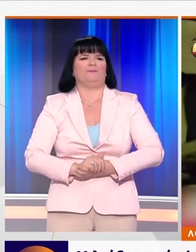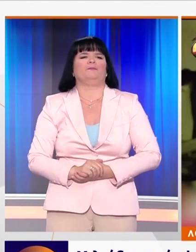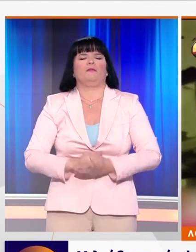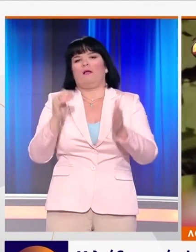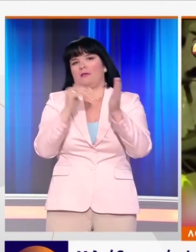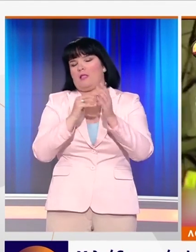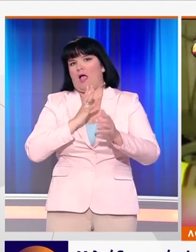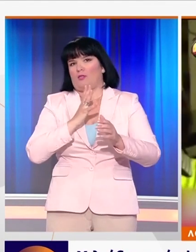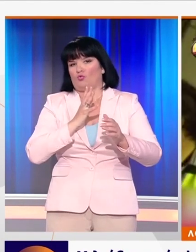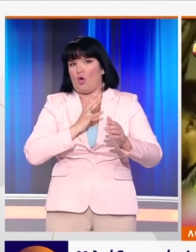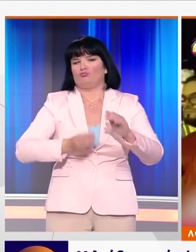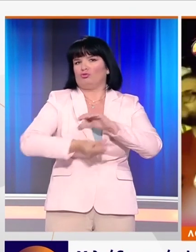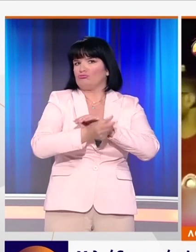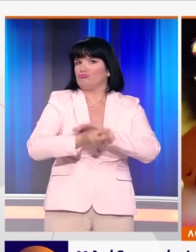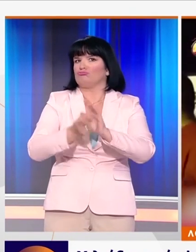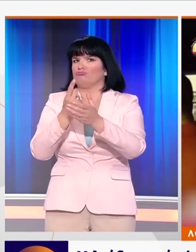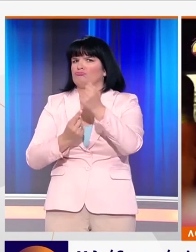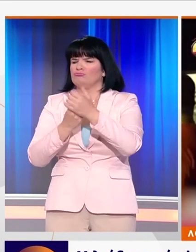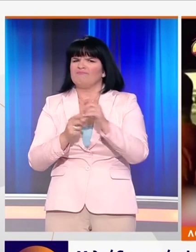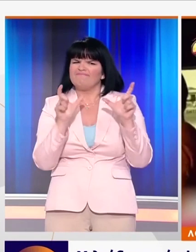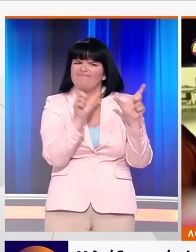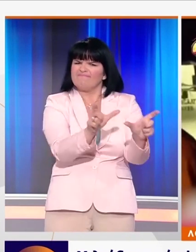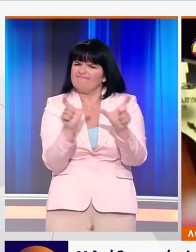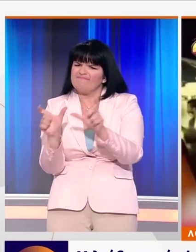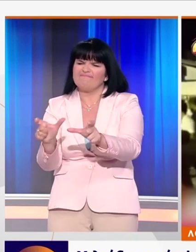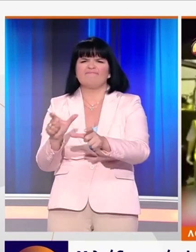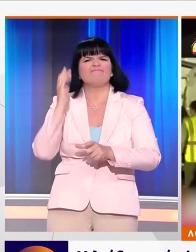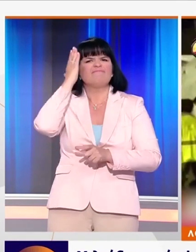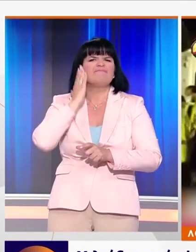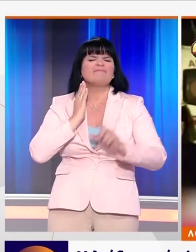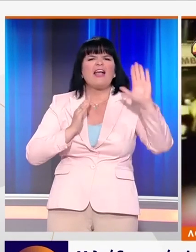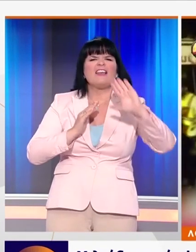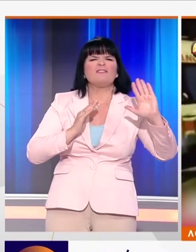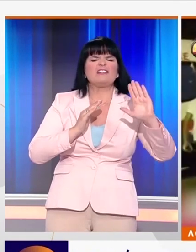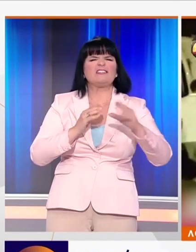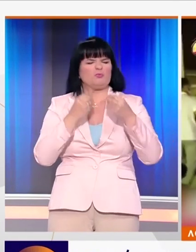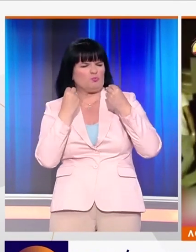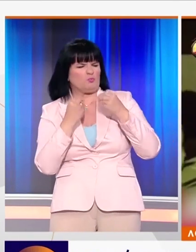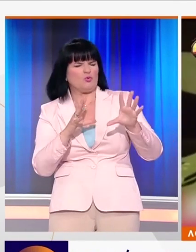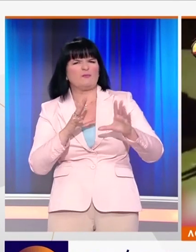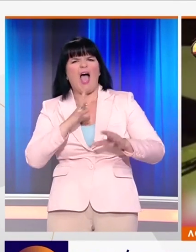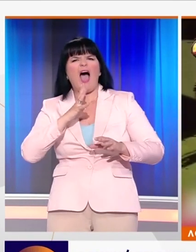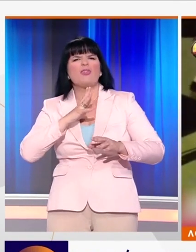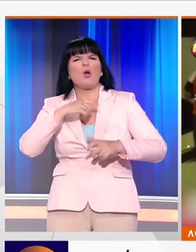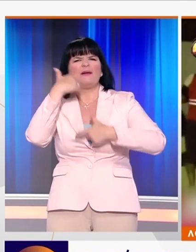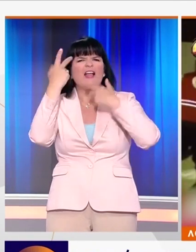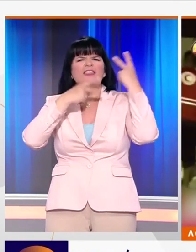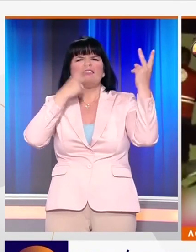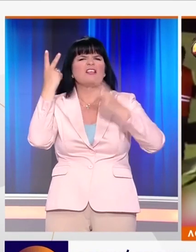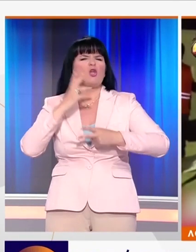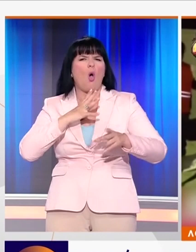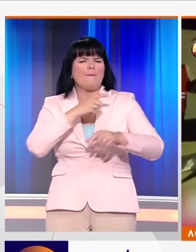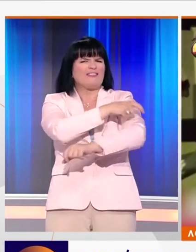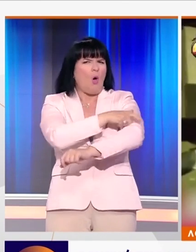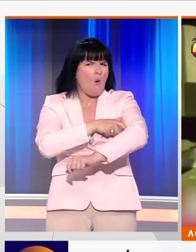Χιλιάδες πρόσφυγες και μετανάστες παραμένουν έγκλειστοι σε κέντρα κράτηση στη Δυτική Λιβύη υποσυνδίκες που οργανώσεις υπεράσπισης των ανθρωπίνων δικαιωμάτων και του